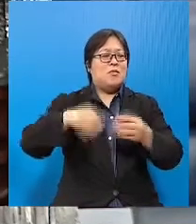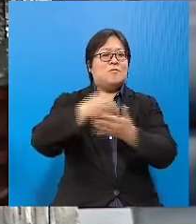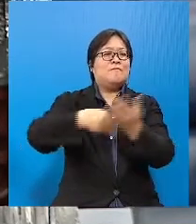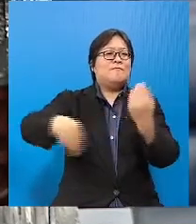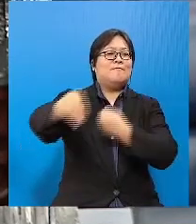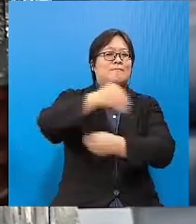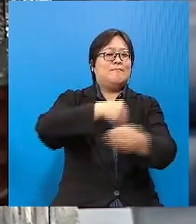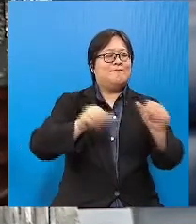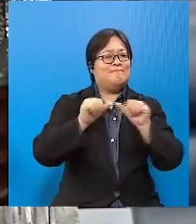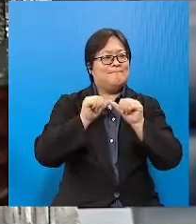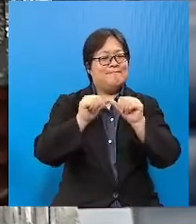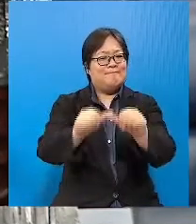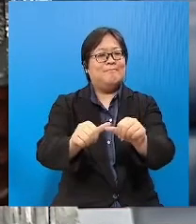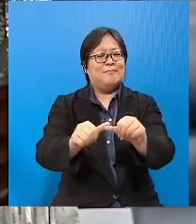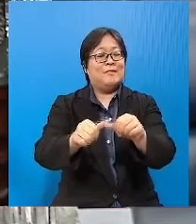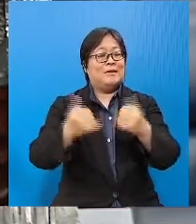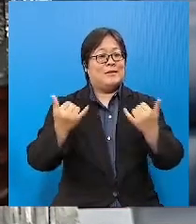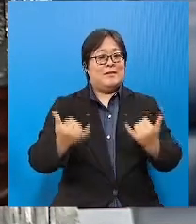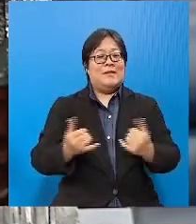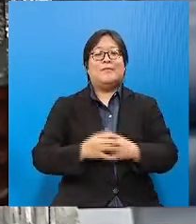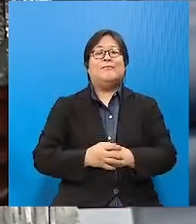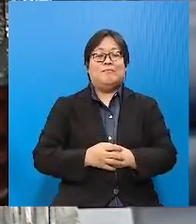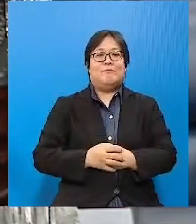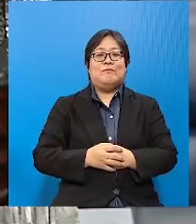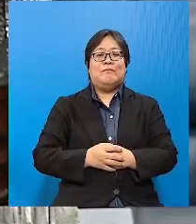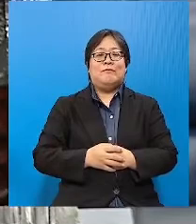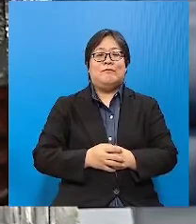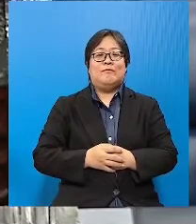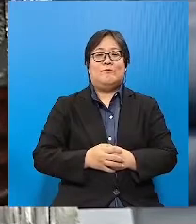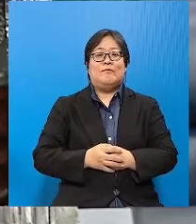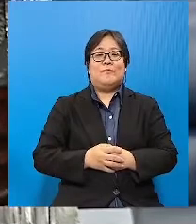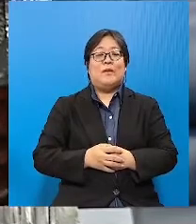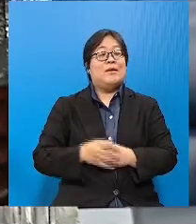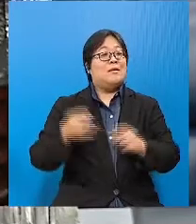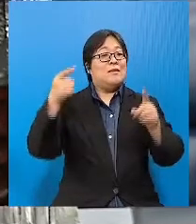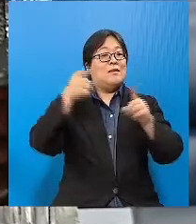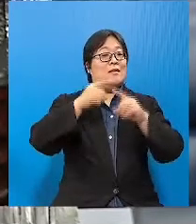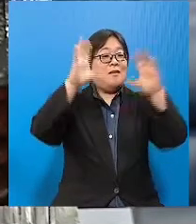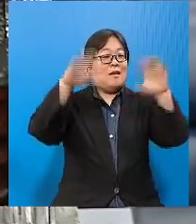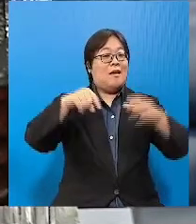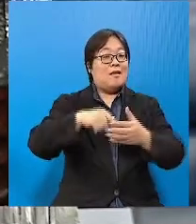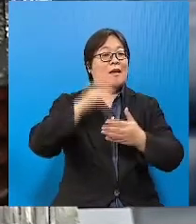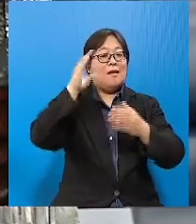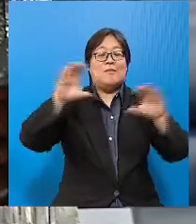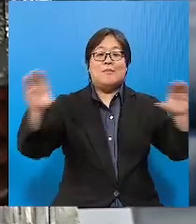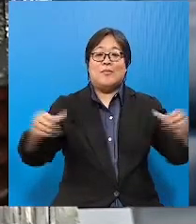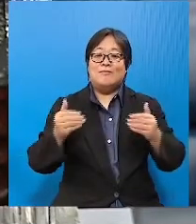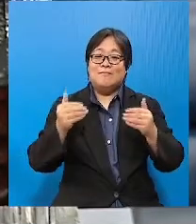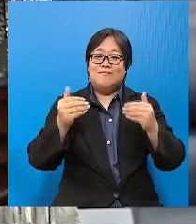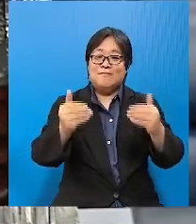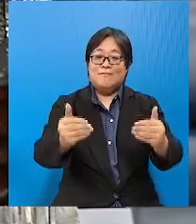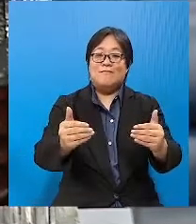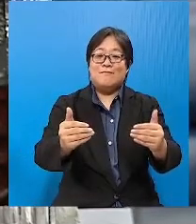lestari kepada pesawat pada masa ini. Dalam hal ini, pendekatan ini akan dilaksanakan secara